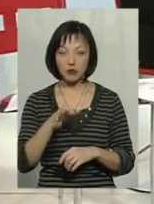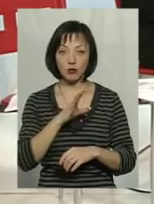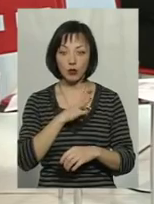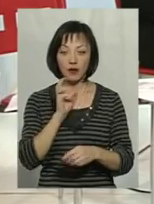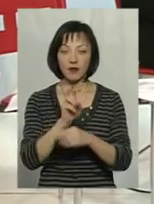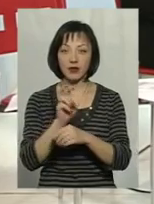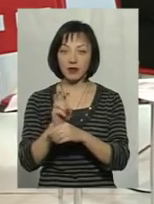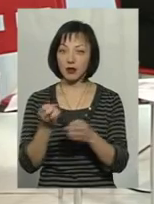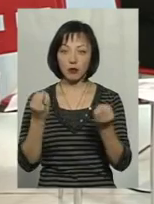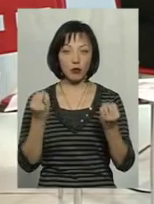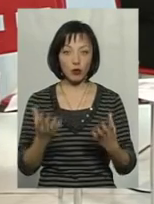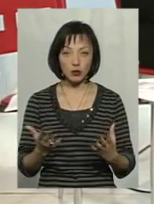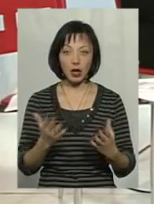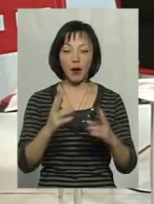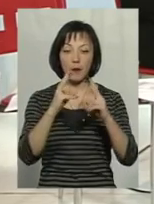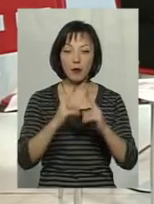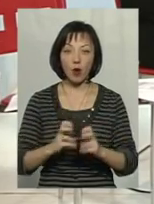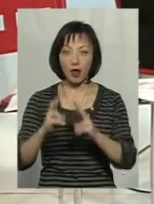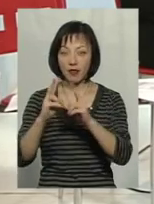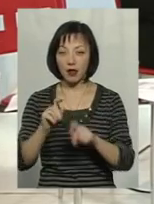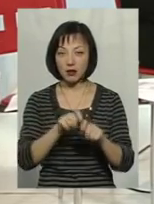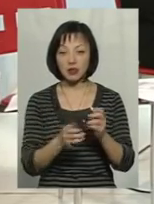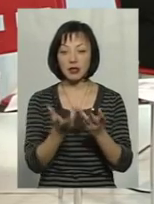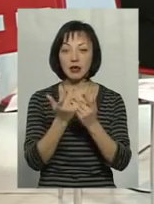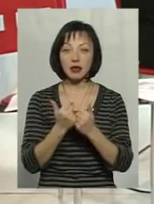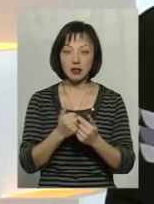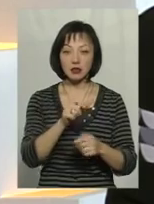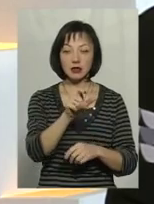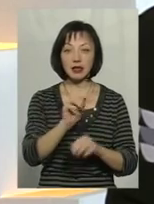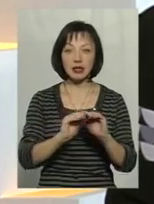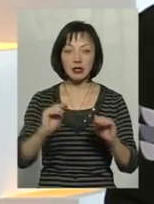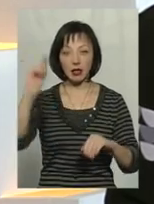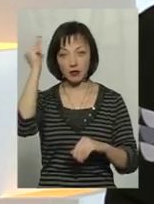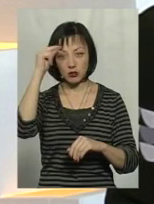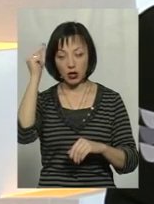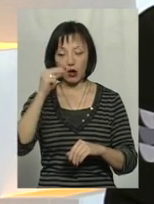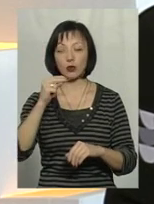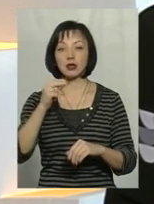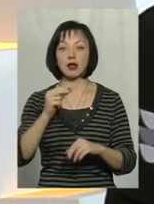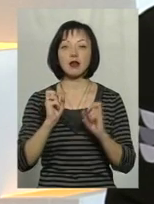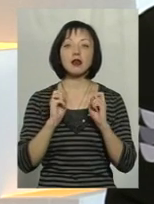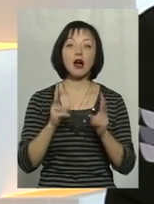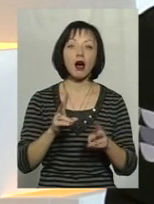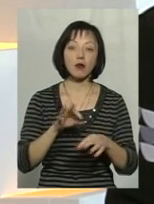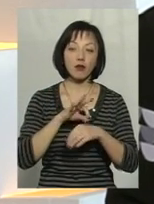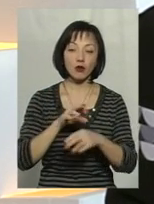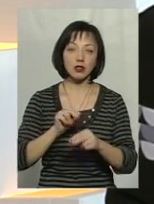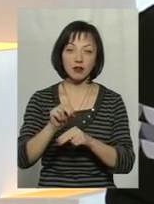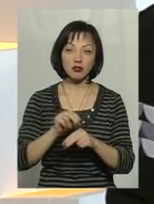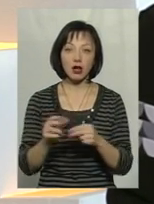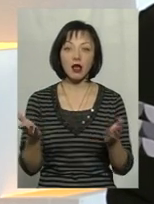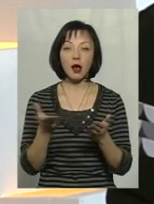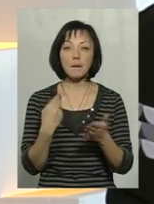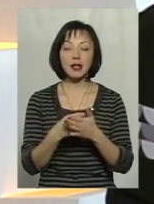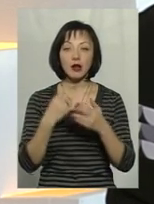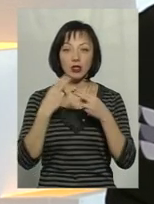відвідані, не просто відвідані, а проаналізовано кількість осіб, які там навчаються, як проводиться навчання, яка